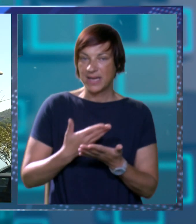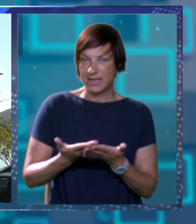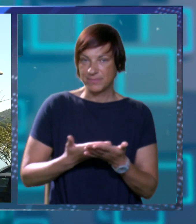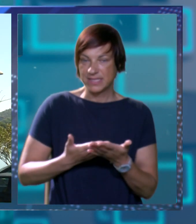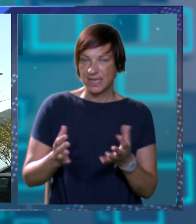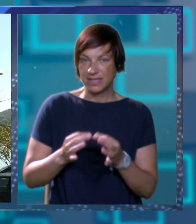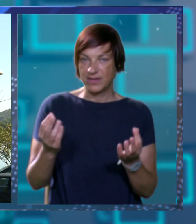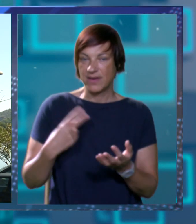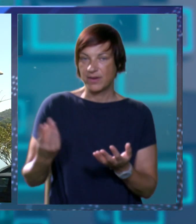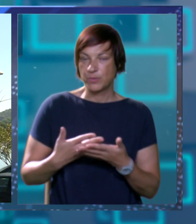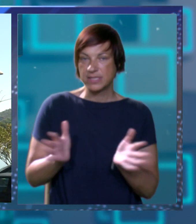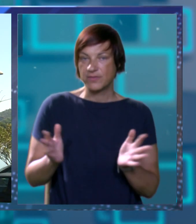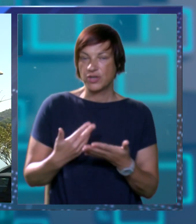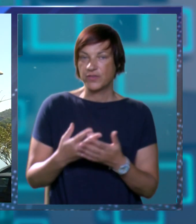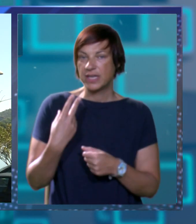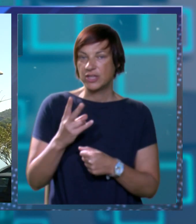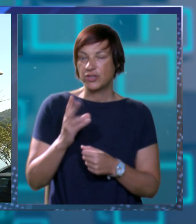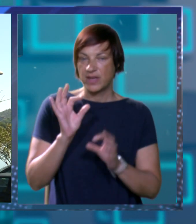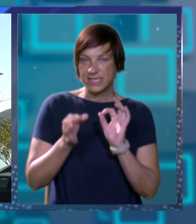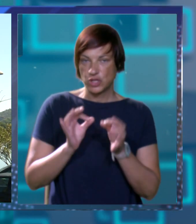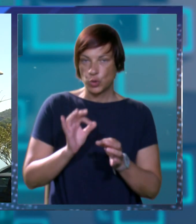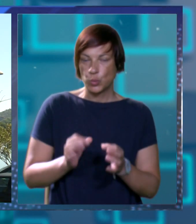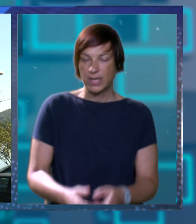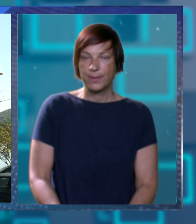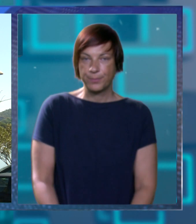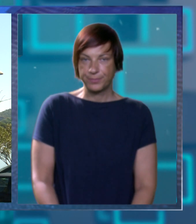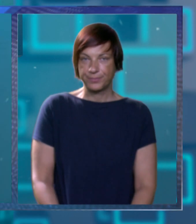zahtjeva javni poziv otvoren je do 12. rujna